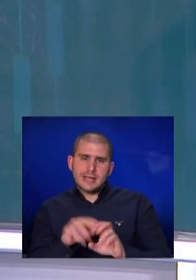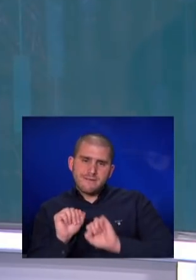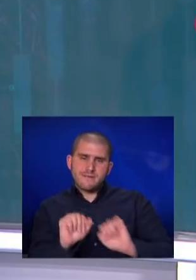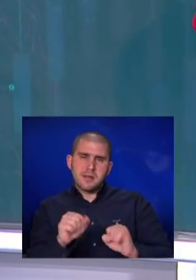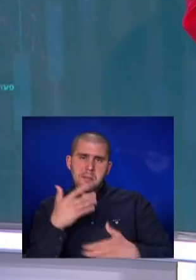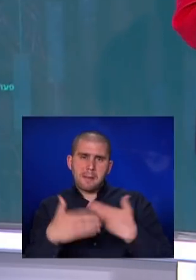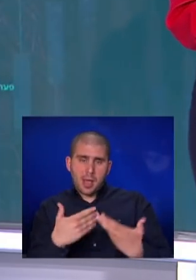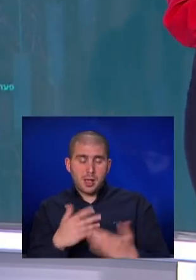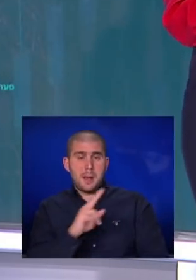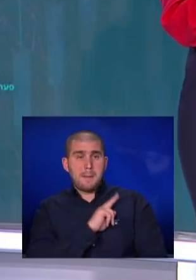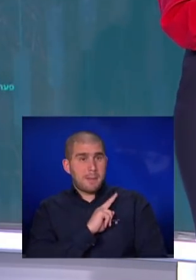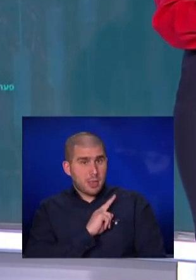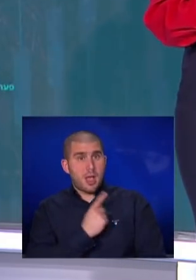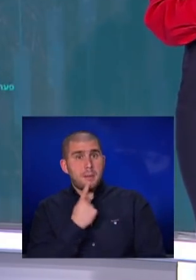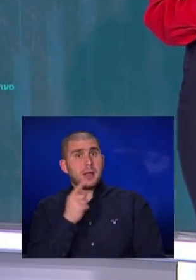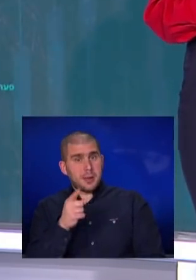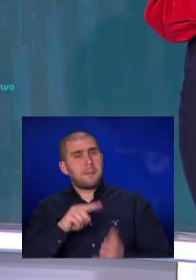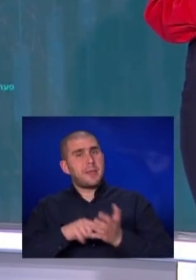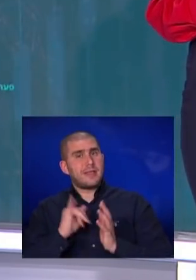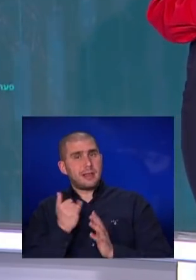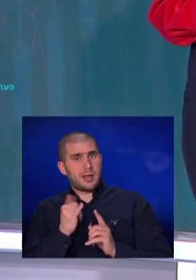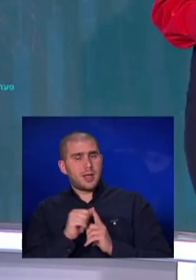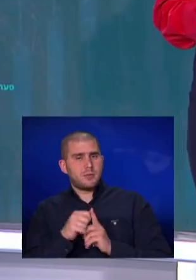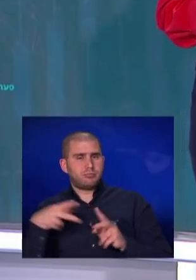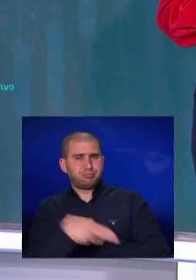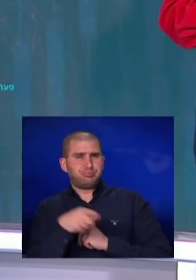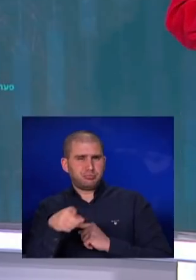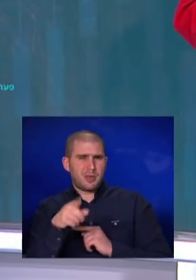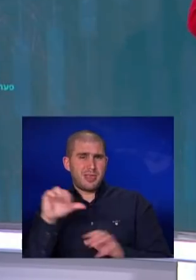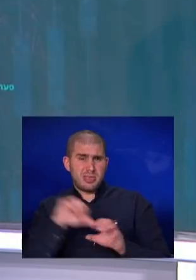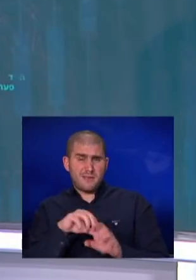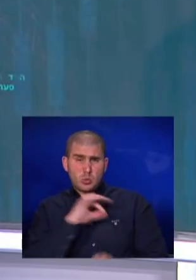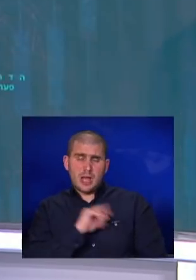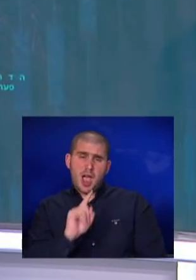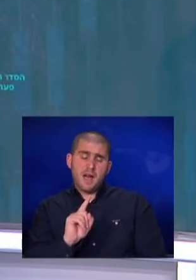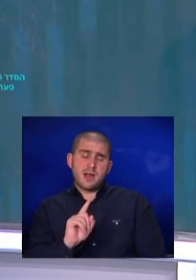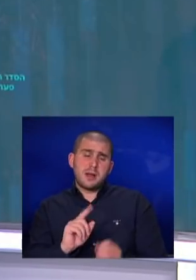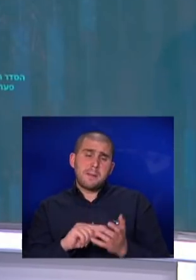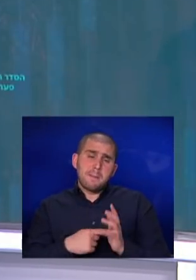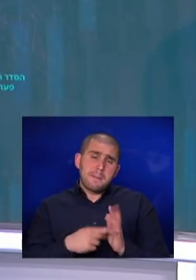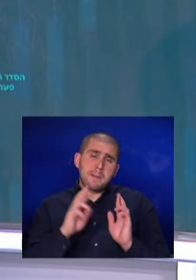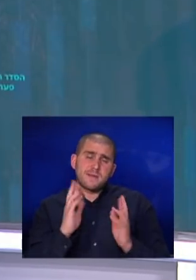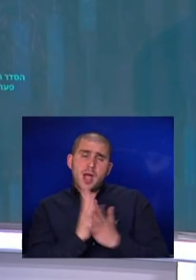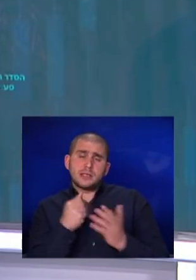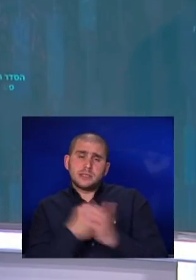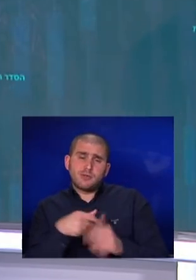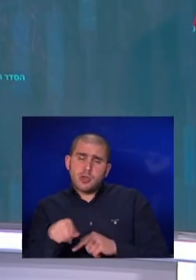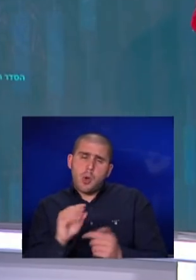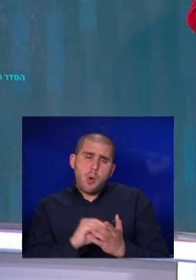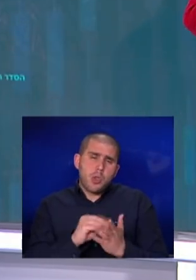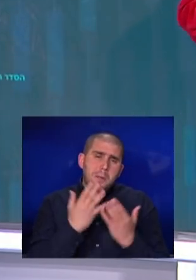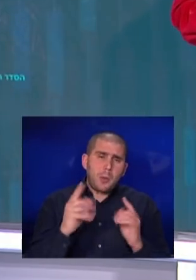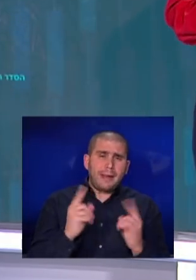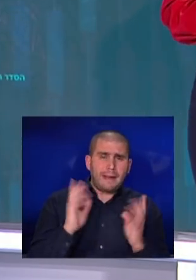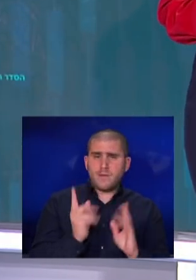הזה. בריטניה אומנם אמרה שהיא מתכוונת להיגמל מהנפט הרוסי, אבל בתקווה עד סוף השנה, וממש לא מיד ועוד לא ברור אם זה יקרה.